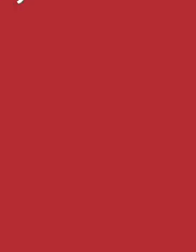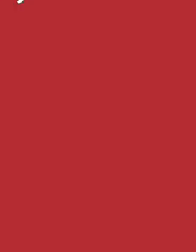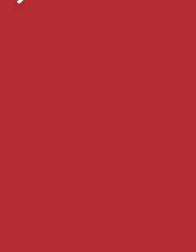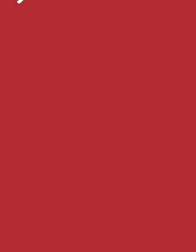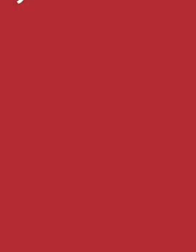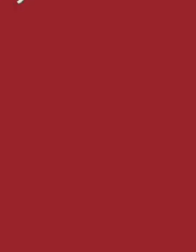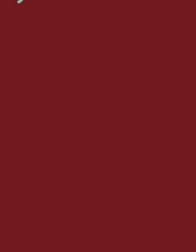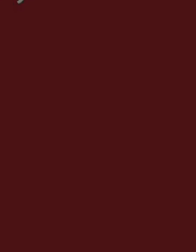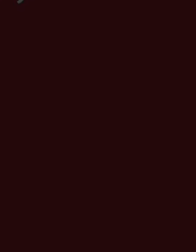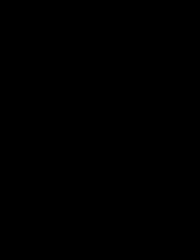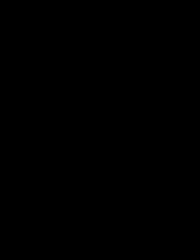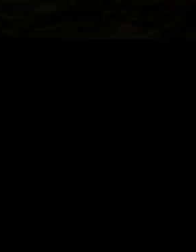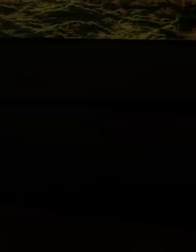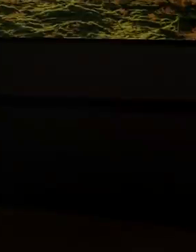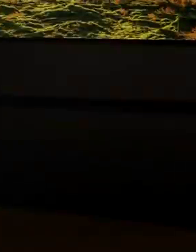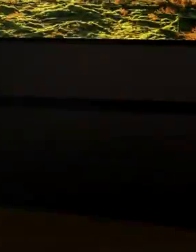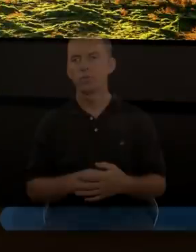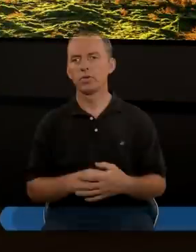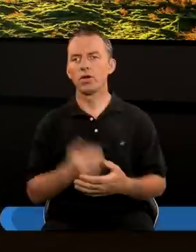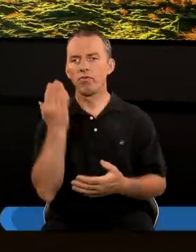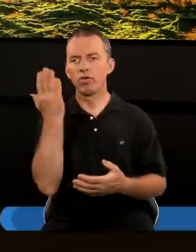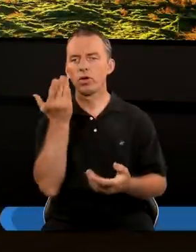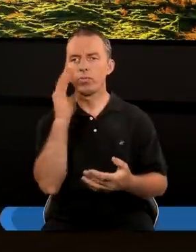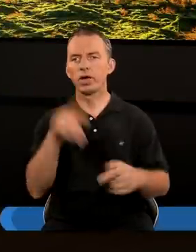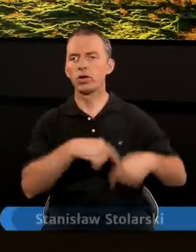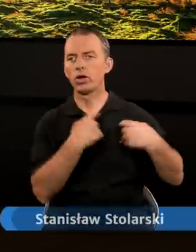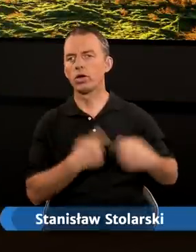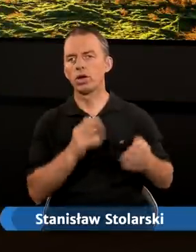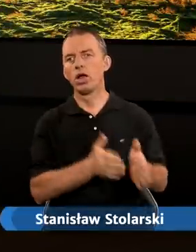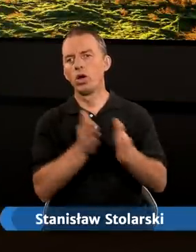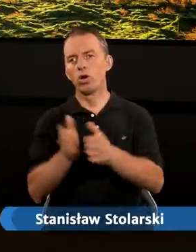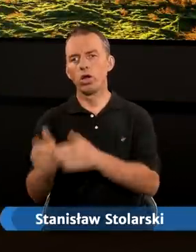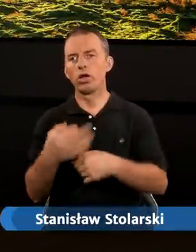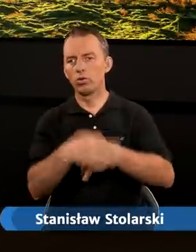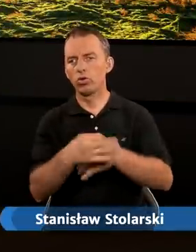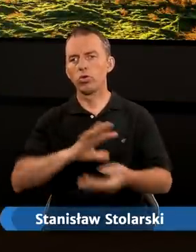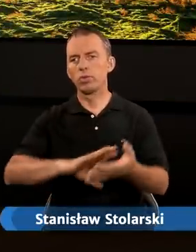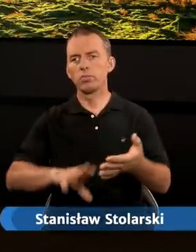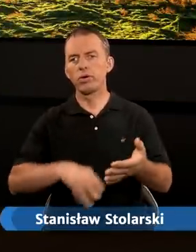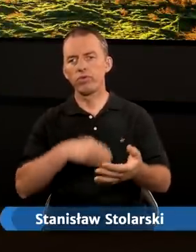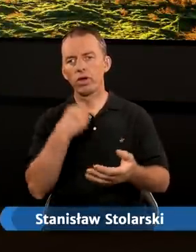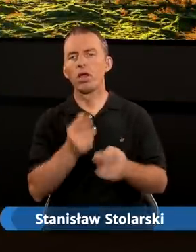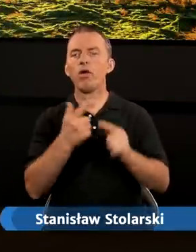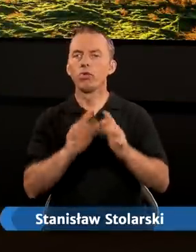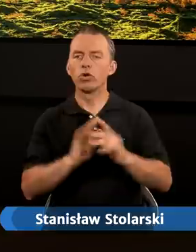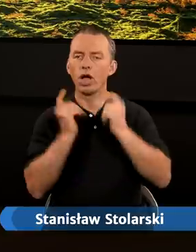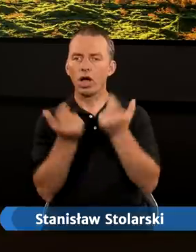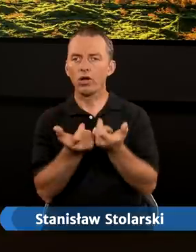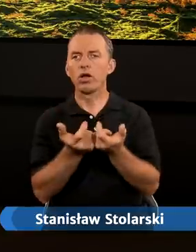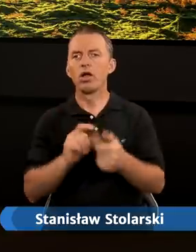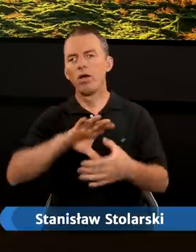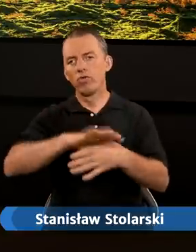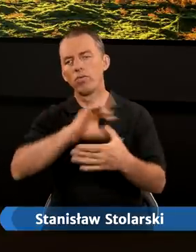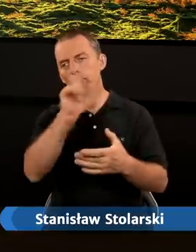Dziękujemy. Witam bardzo serdecznie na kolejnym studium Pisma Świętego w Kościele Adwentystów Dnia